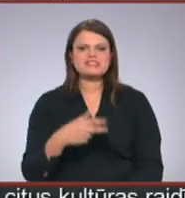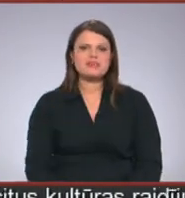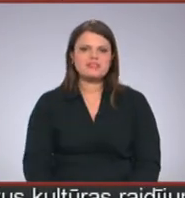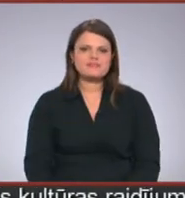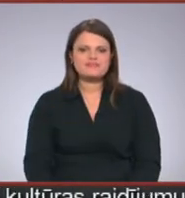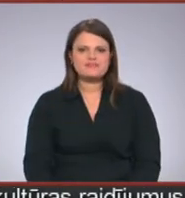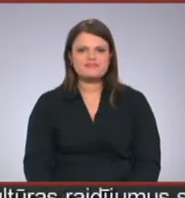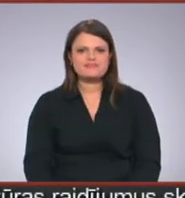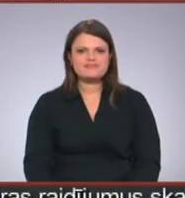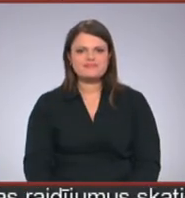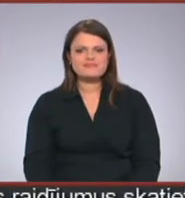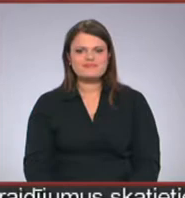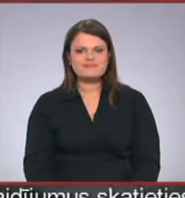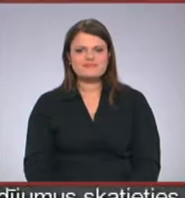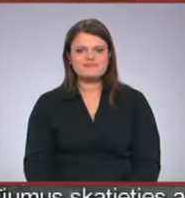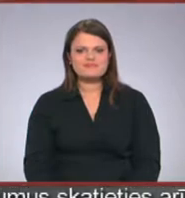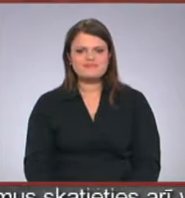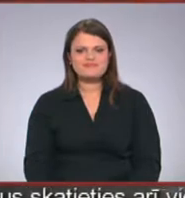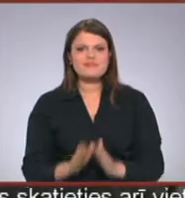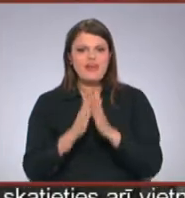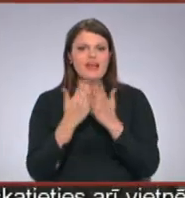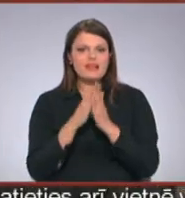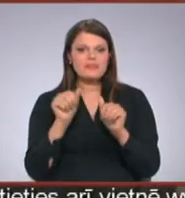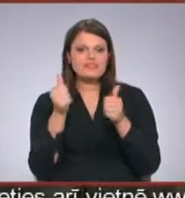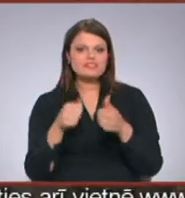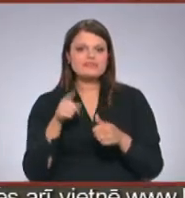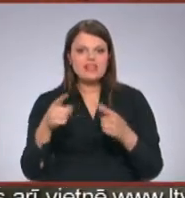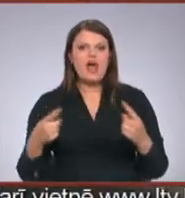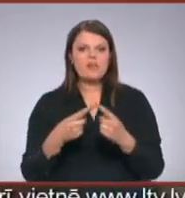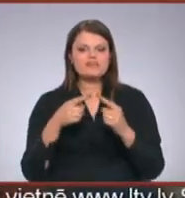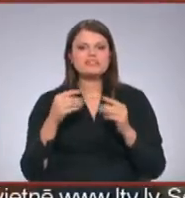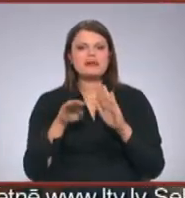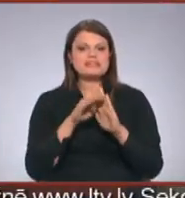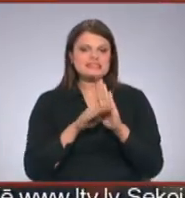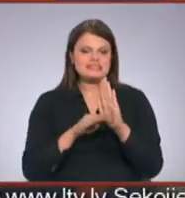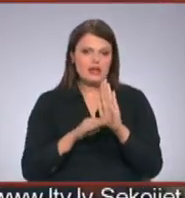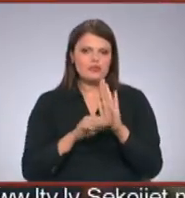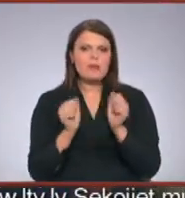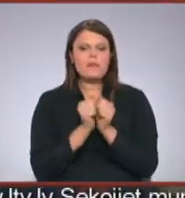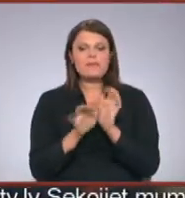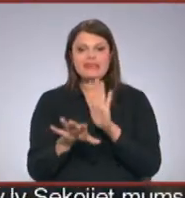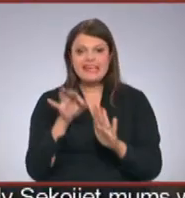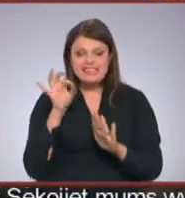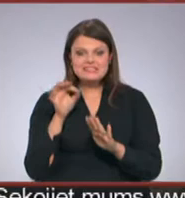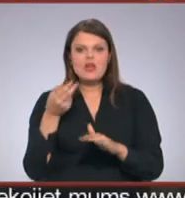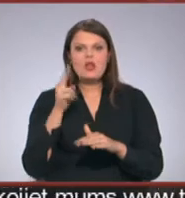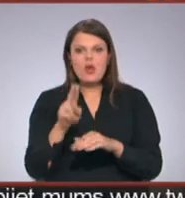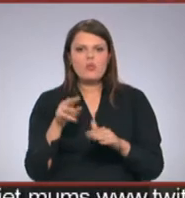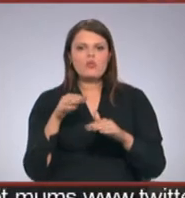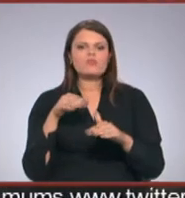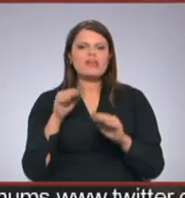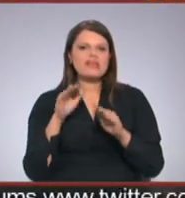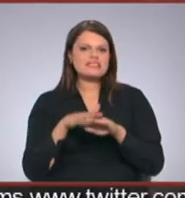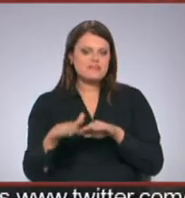stāstās Anete Lesīte. Grāmatas dizaines un atbilstības saturam – makets, papīri izvēli un poligrafiskais izpildījums.